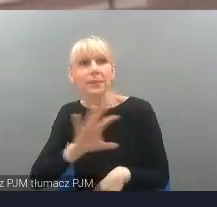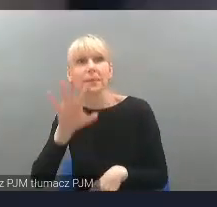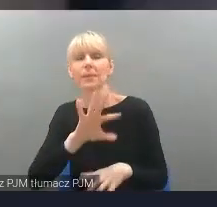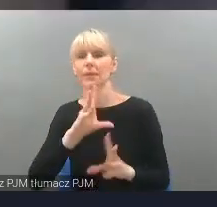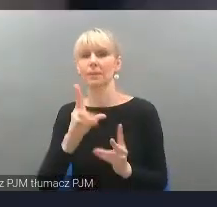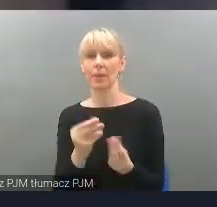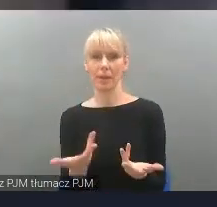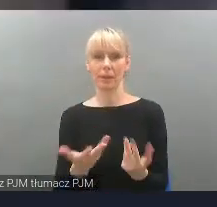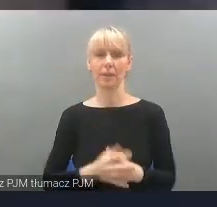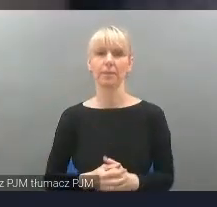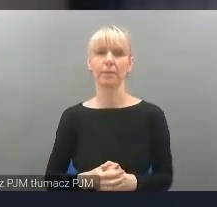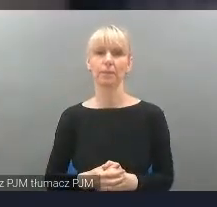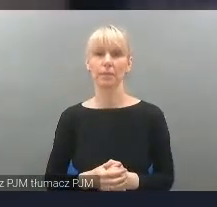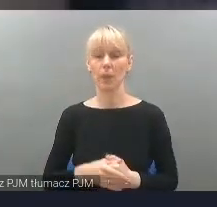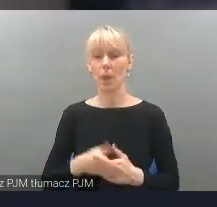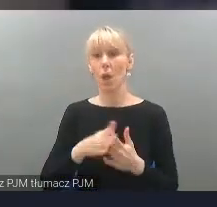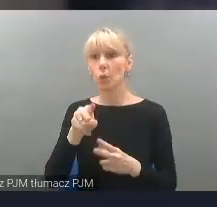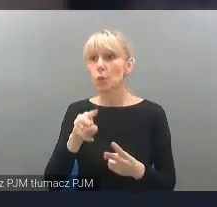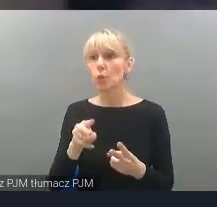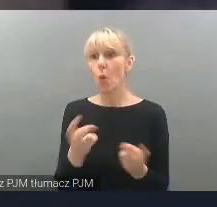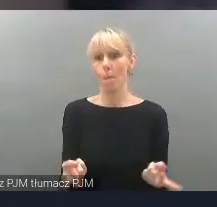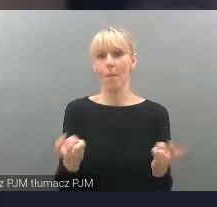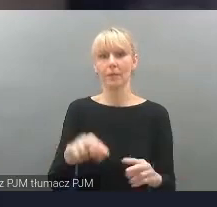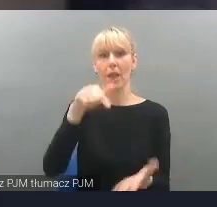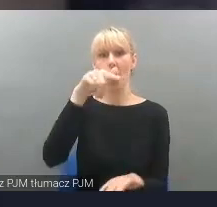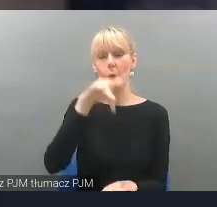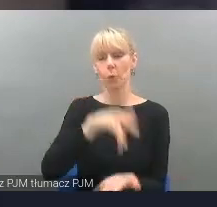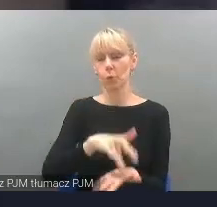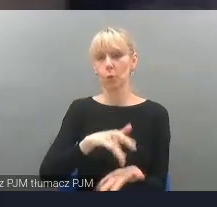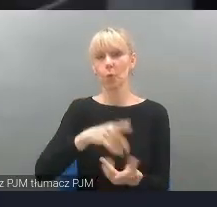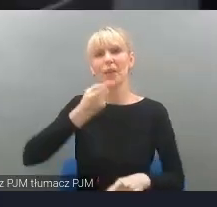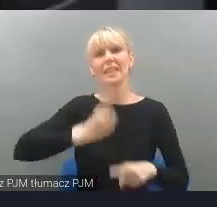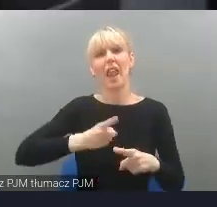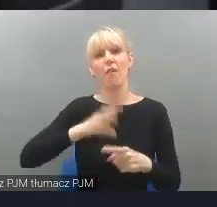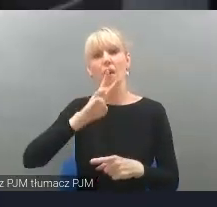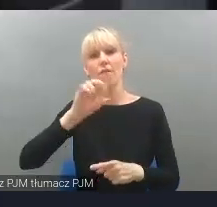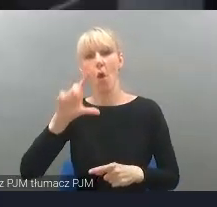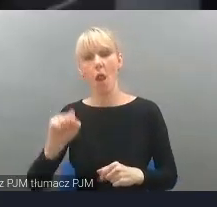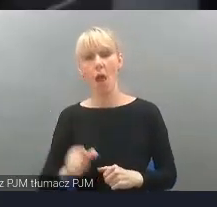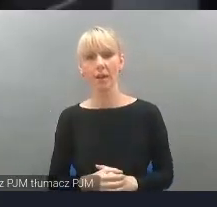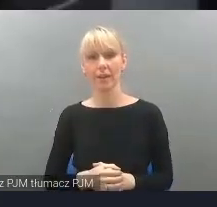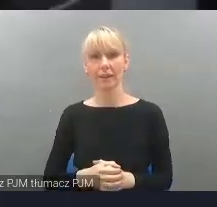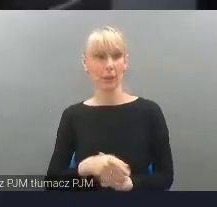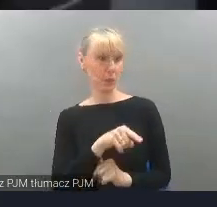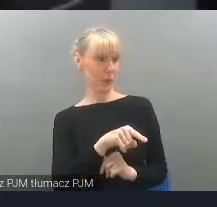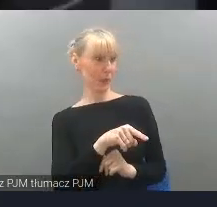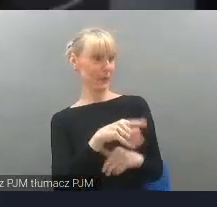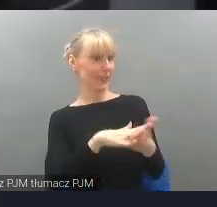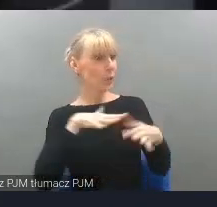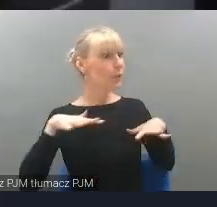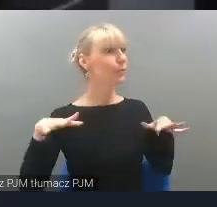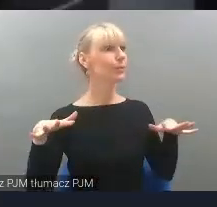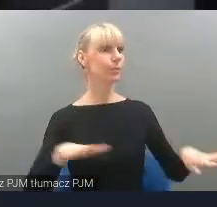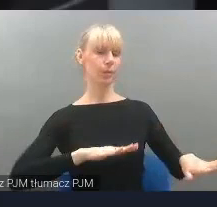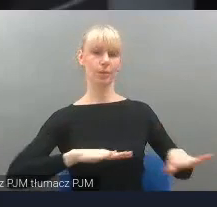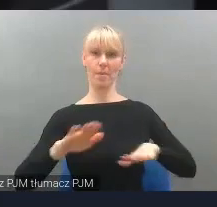mnie piękne, że to muzeum powstało w ogóle w stalowej woli. Właściwie to fajnie jest, bo jest tak dużo tutaj, tak miejsca